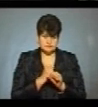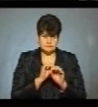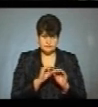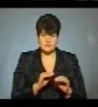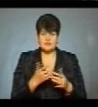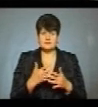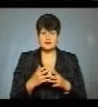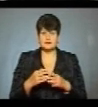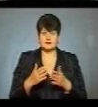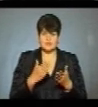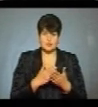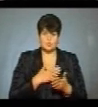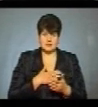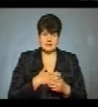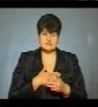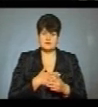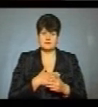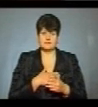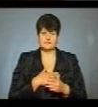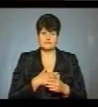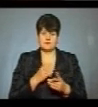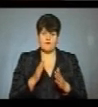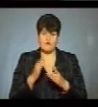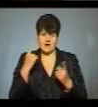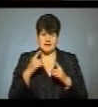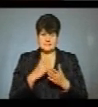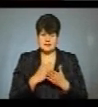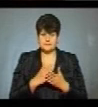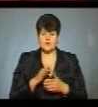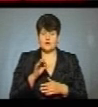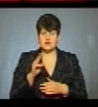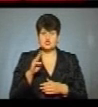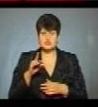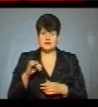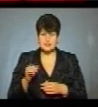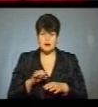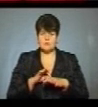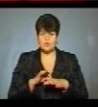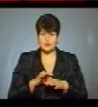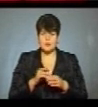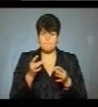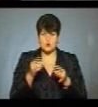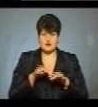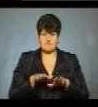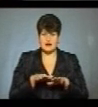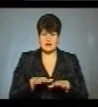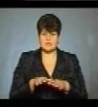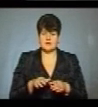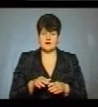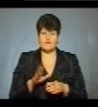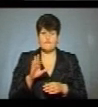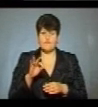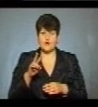вже залетів до нас у казку. Він теж там є. Ольга Щедріна проводила з дітьми майстер-клас мокрого валяння вовни. Трошки так